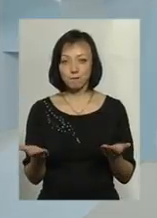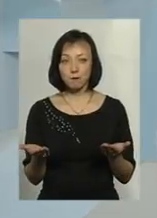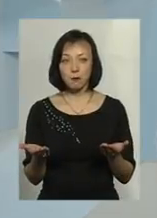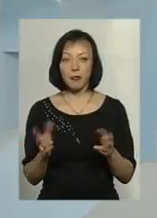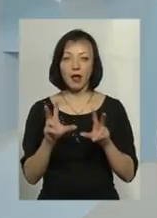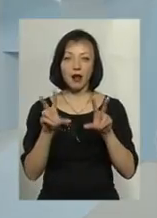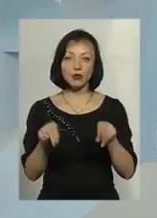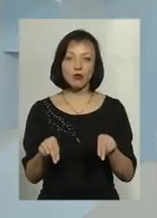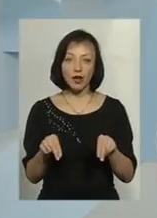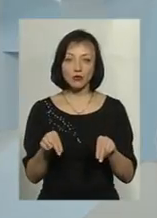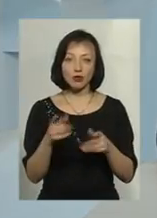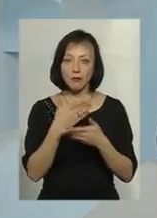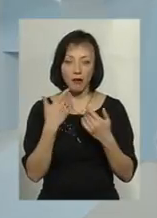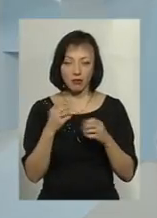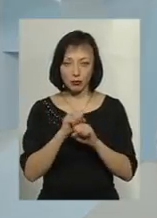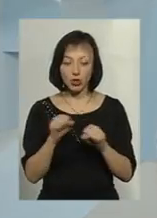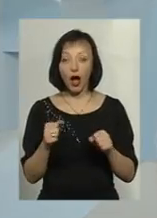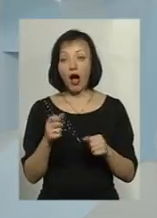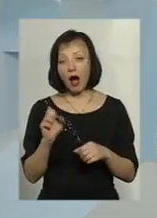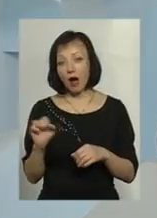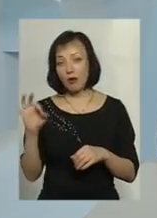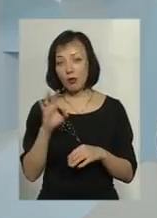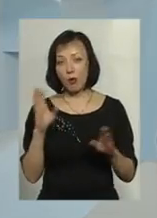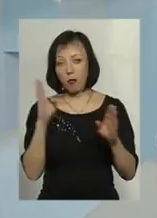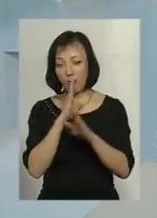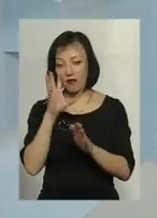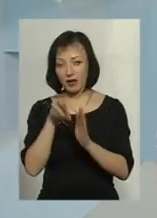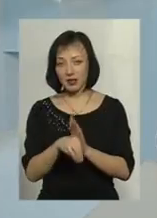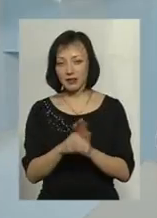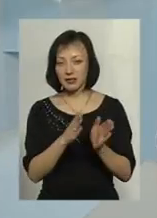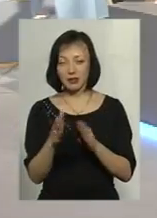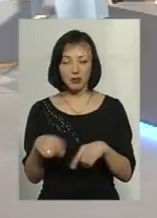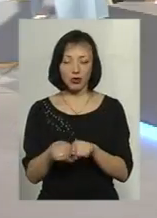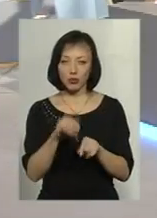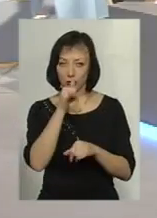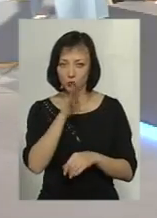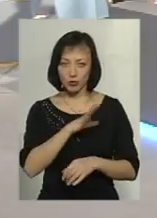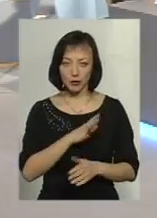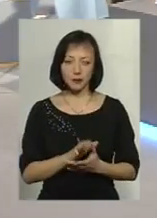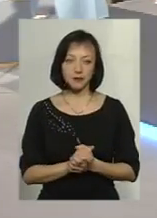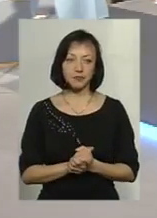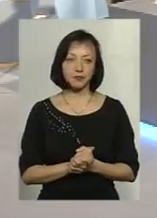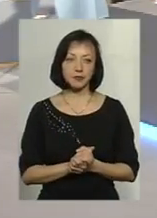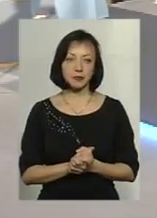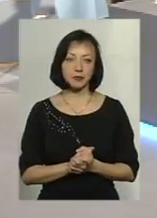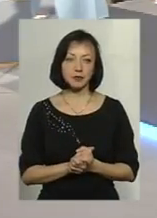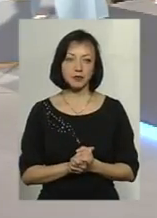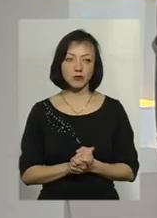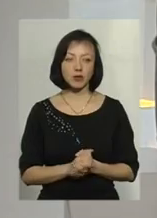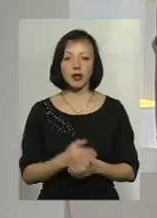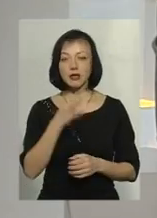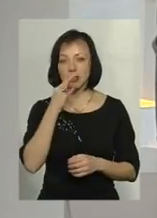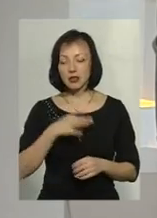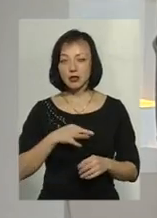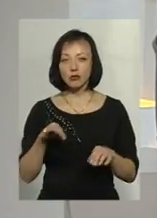гарантувати не можна. А відносно повітря в газовій системі такого не може бути. Скажіть, будь ласка, ось така ситуація, чи